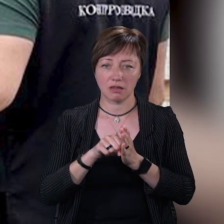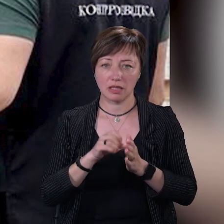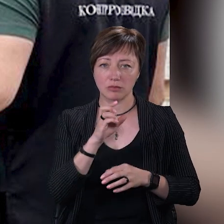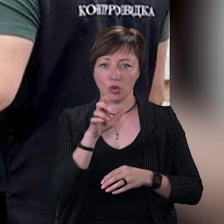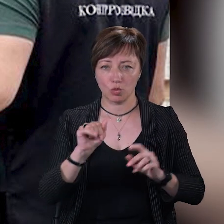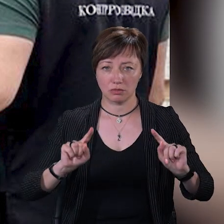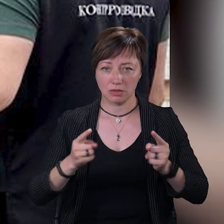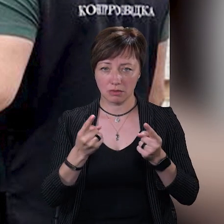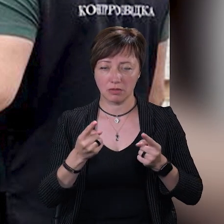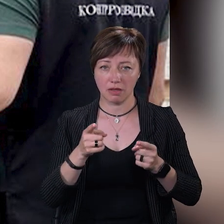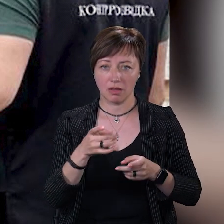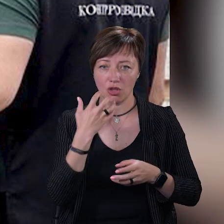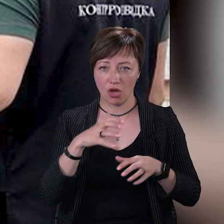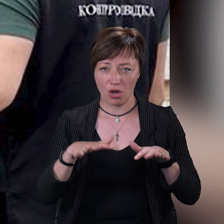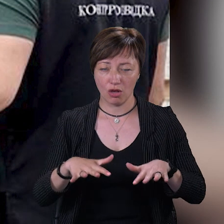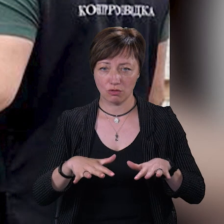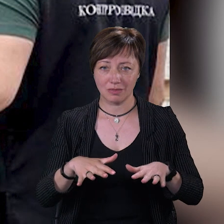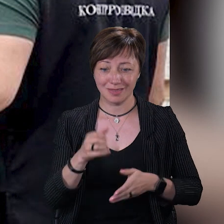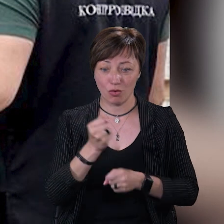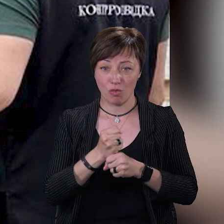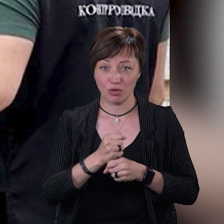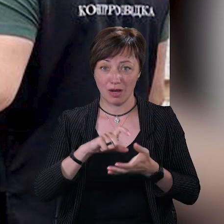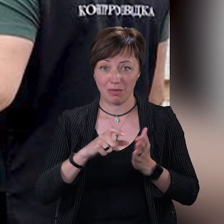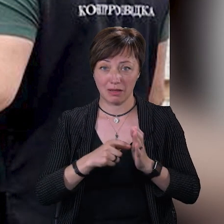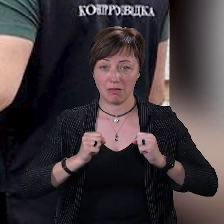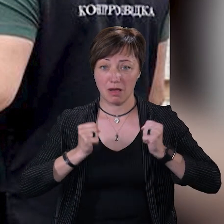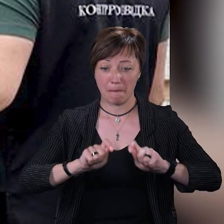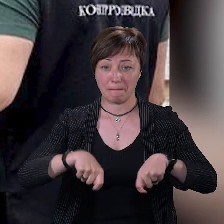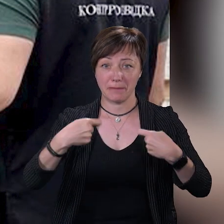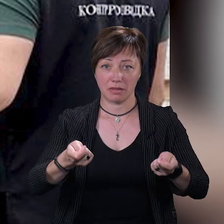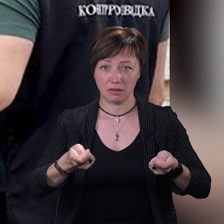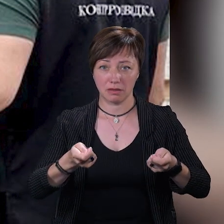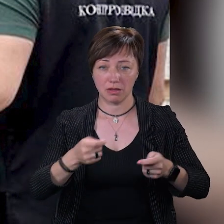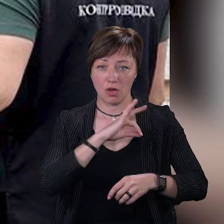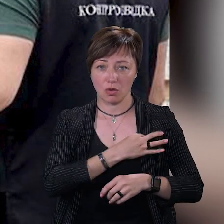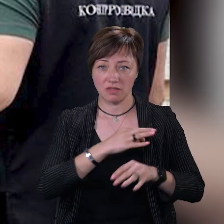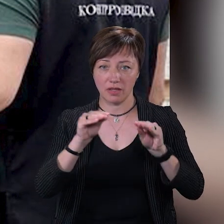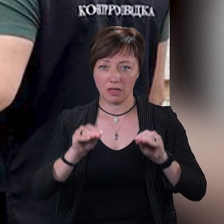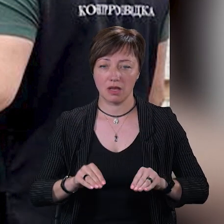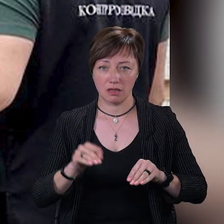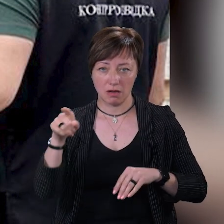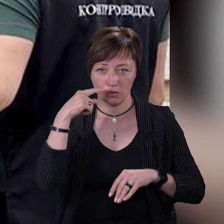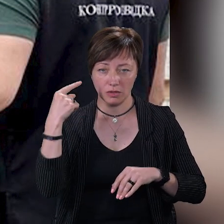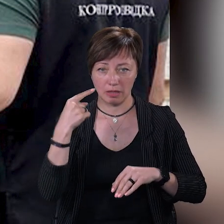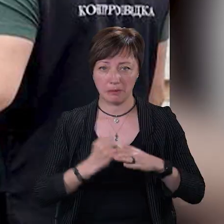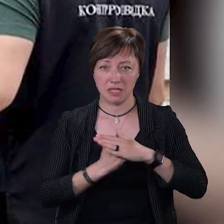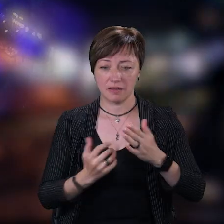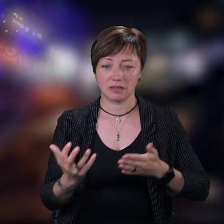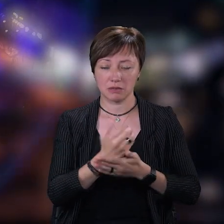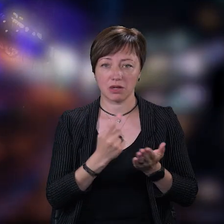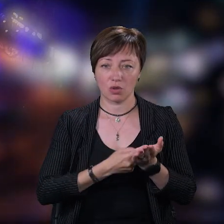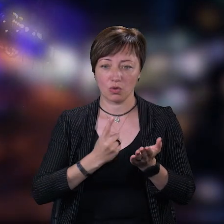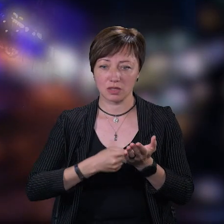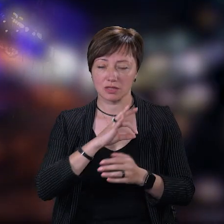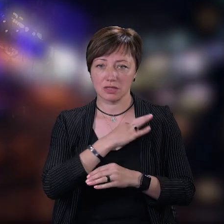безпеки затримала злоумисника на гарячому, коли він прямо з робочого кабінету намагався передати розвідданів агресору. На підставі зібраних доказів